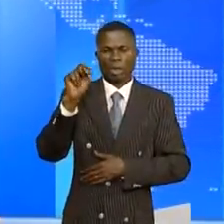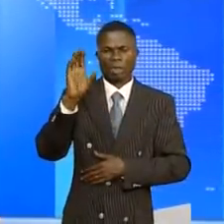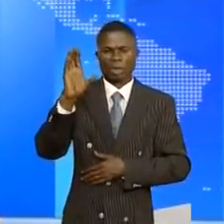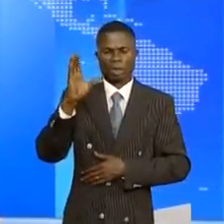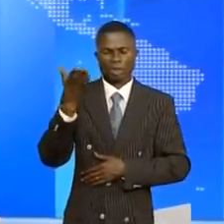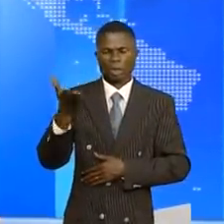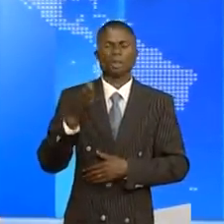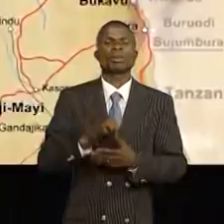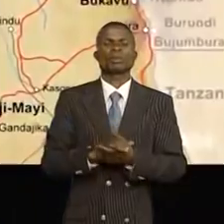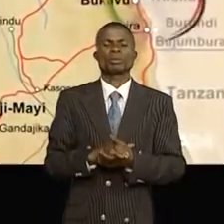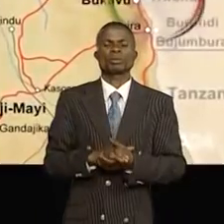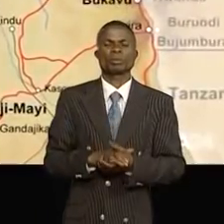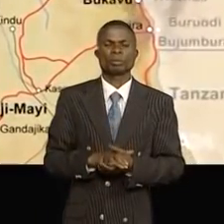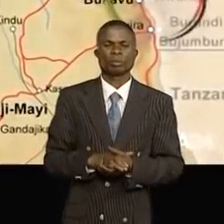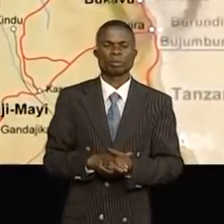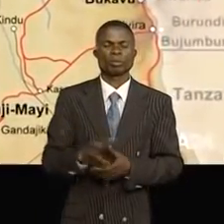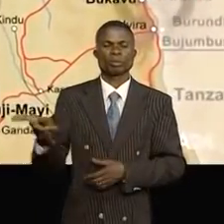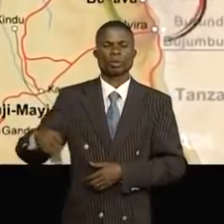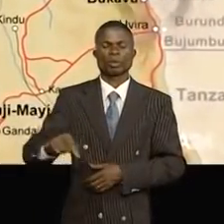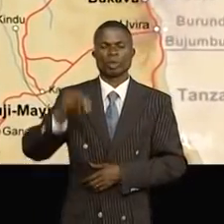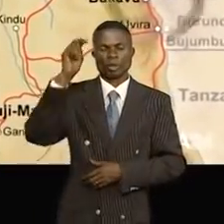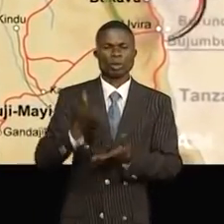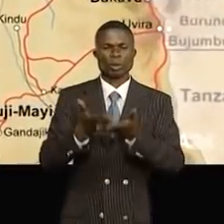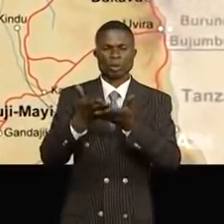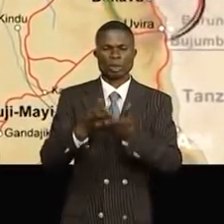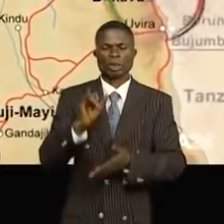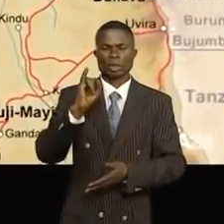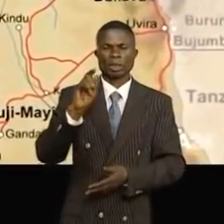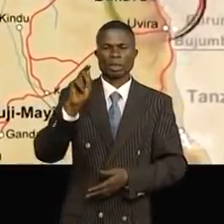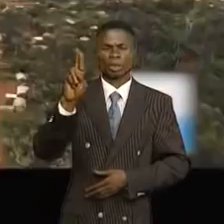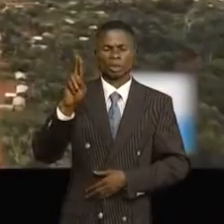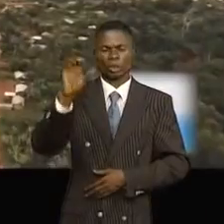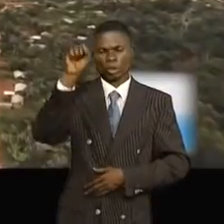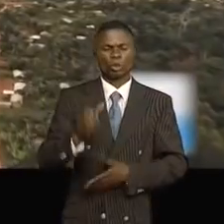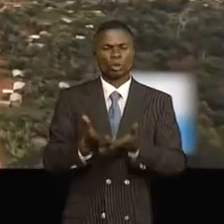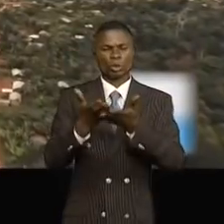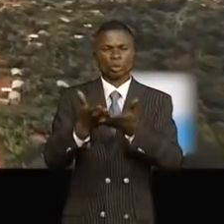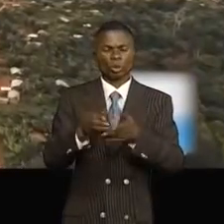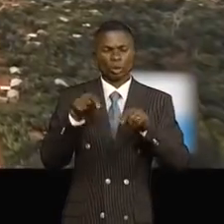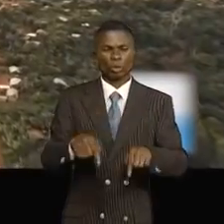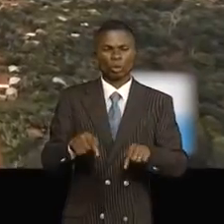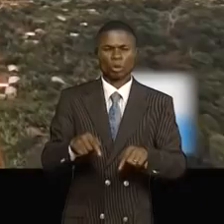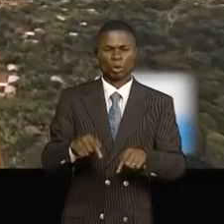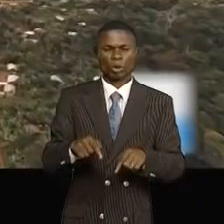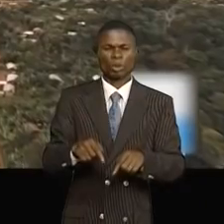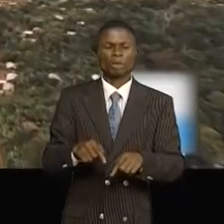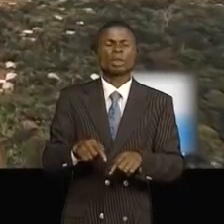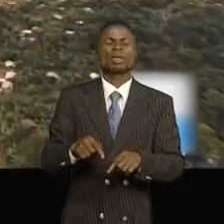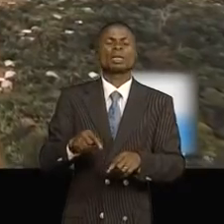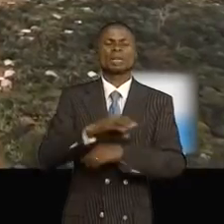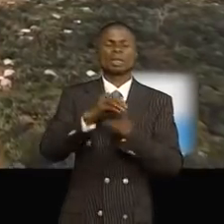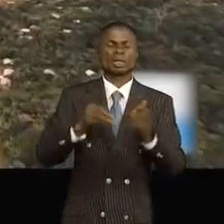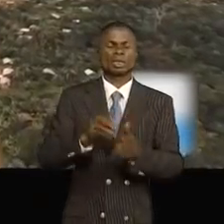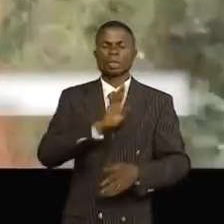'Oskar Mbal. Les provinces du Nord Kivu, de Litori et du Sud Kivu constituent aujourd'hui les ventres mous de la RDC.